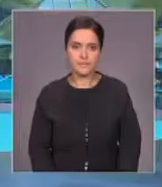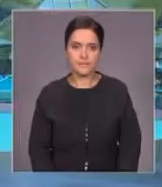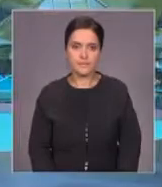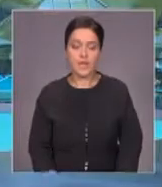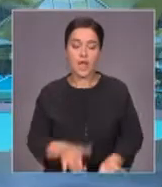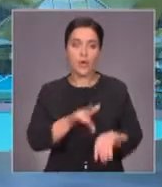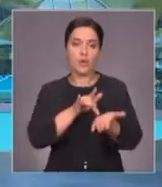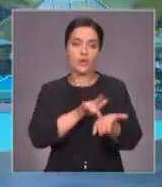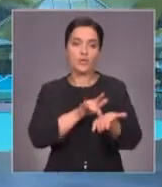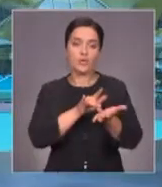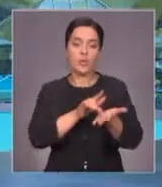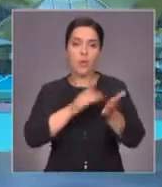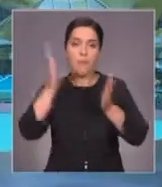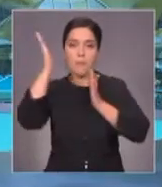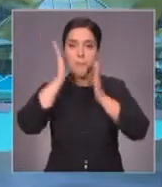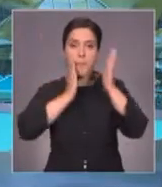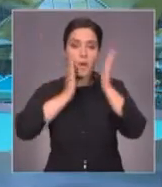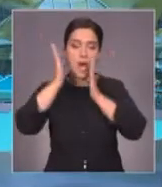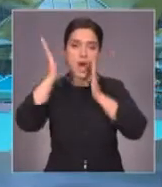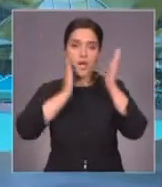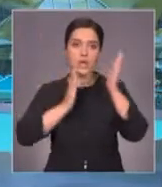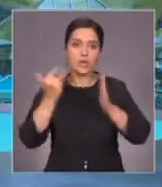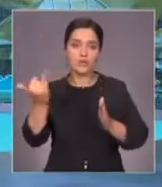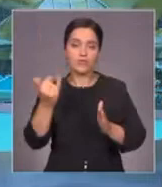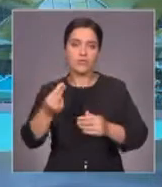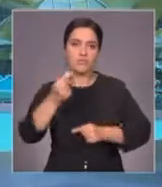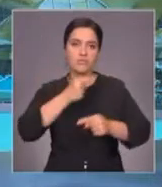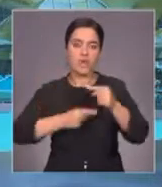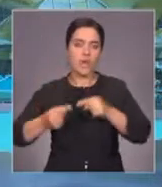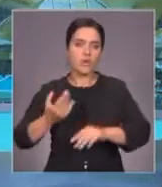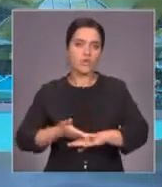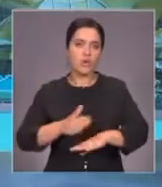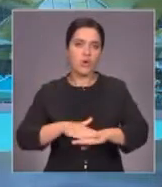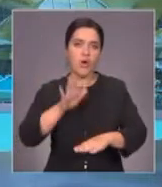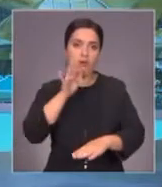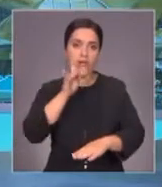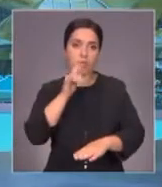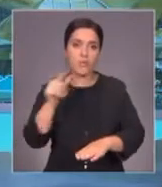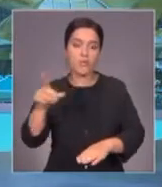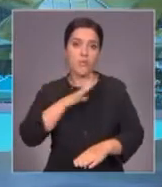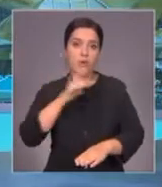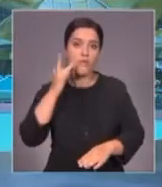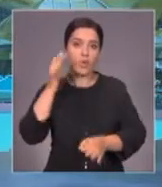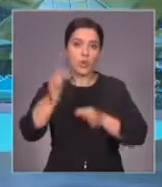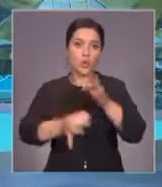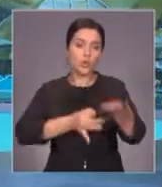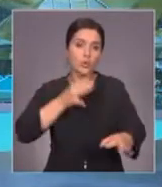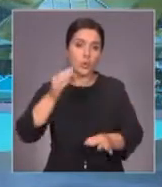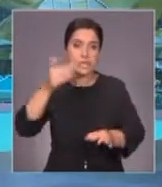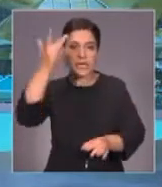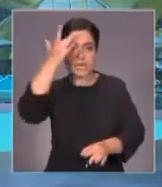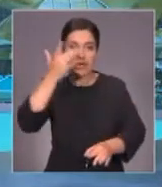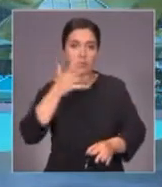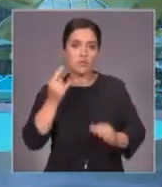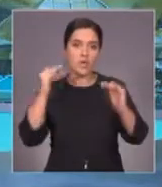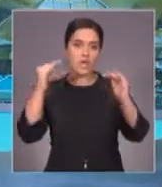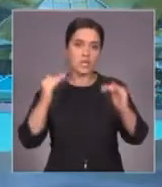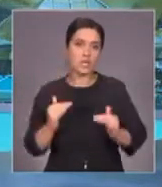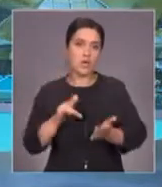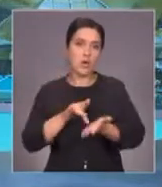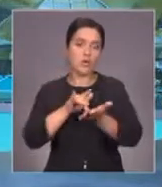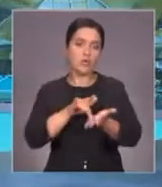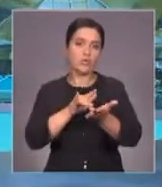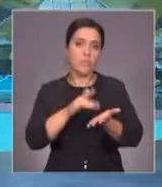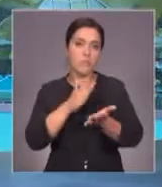Туристическая отрасль Малайзии переживает не самые лучшие времена. В стране, где, казалось бы, круглый год лета резко снижается число